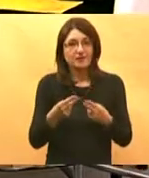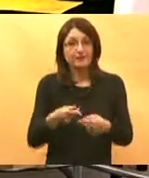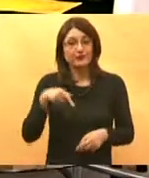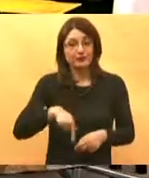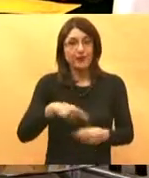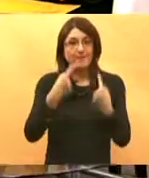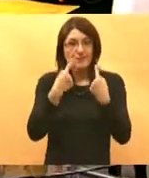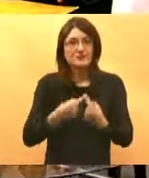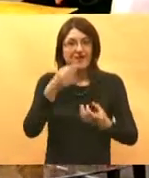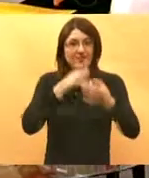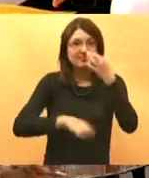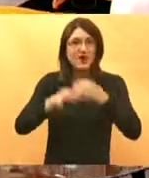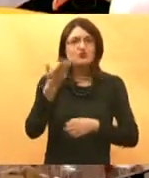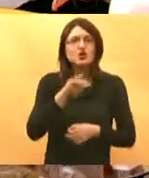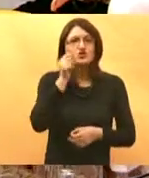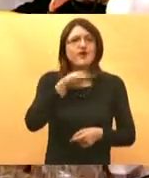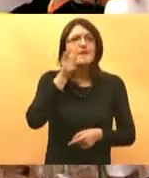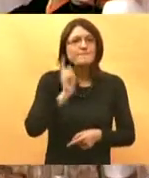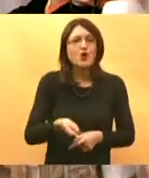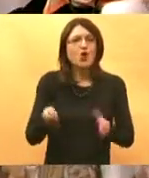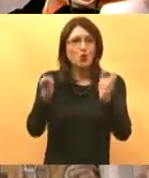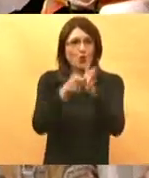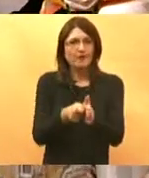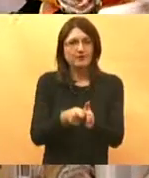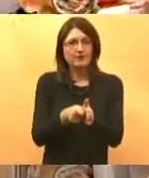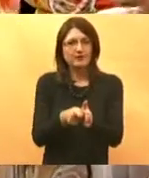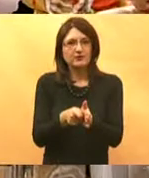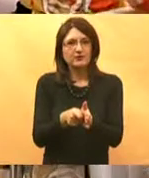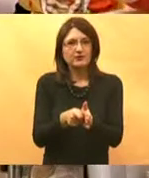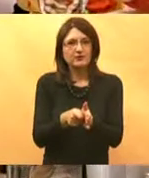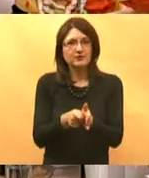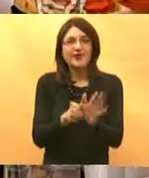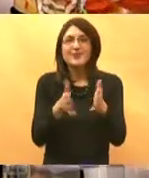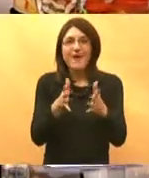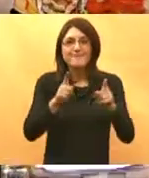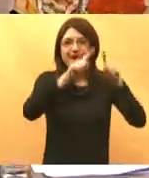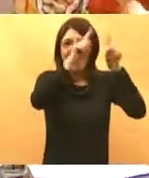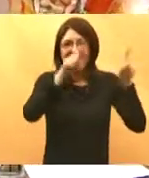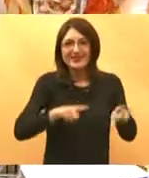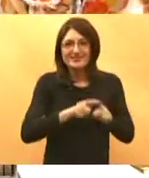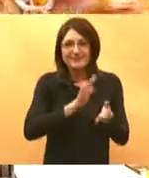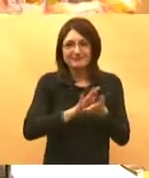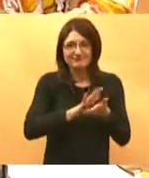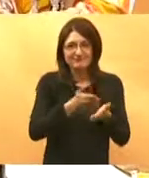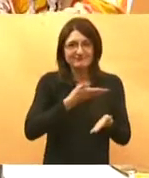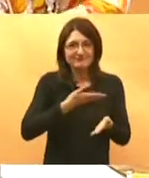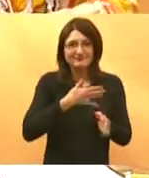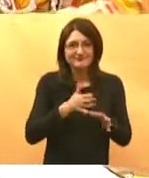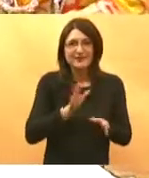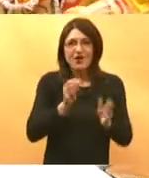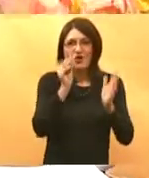nas postoje ljekovi koje čovjek mora kupiti koje ne može imat na listi evo sad će staviti jedan